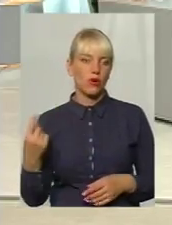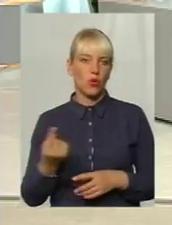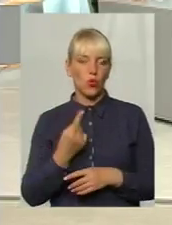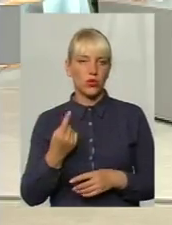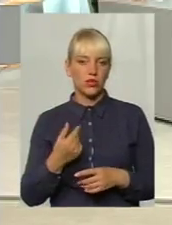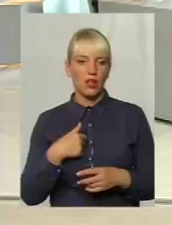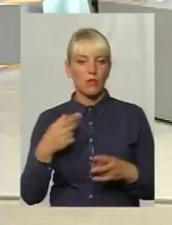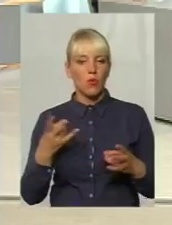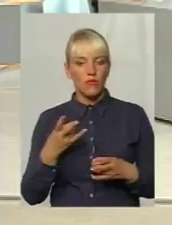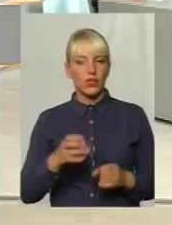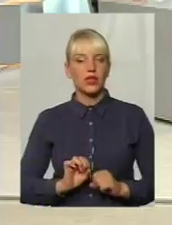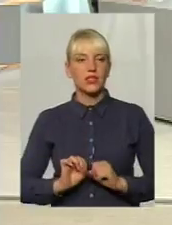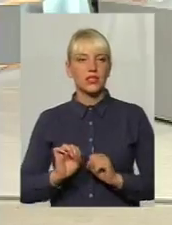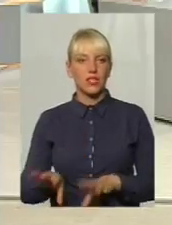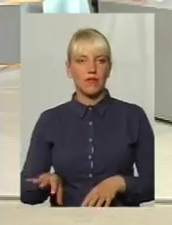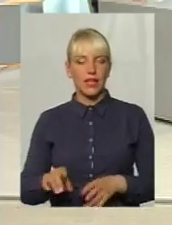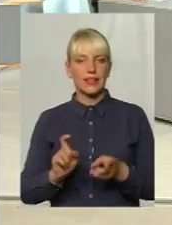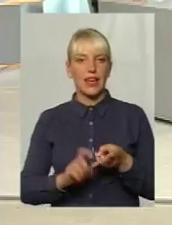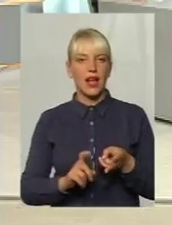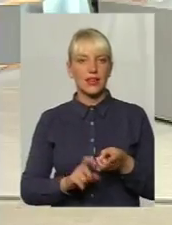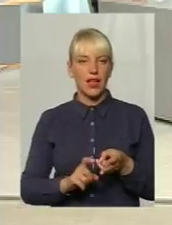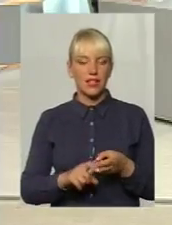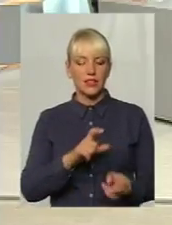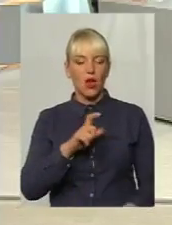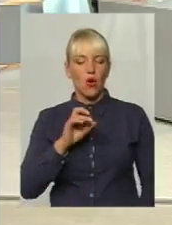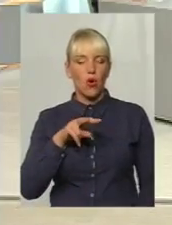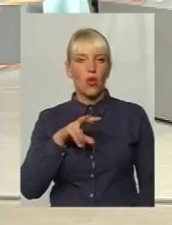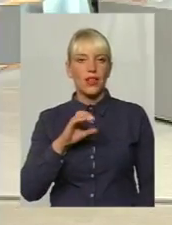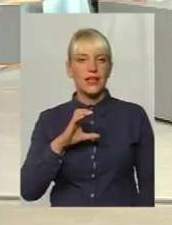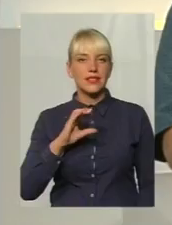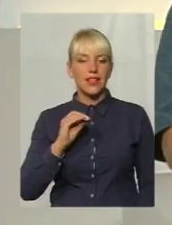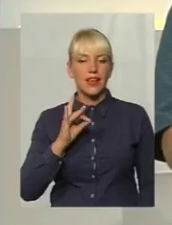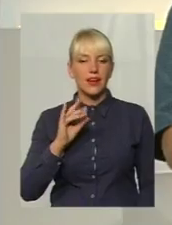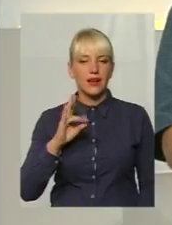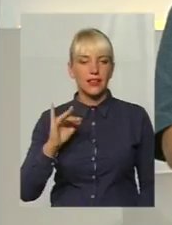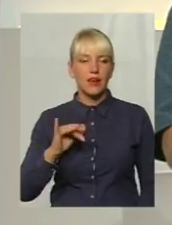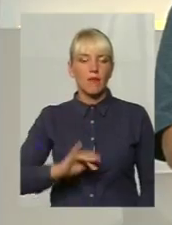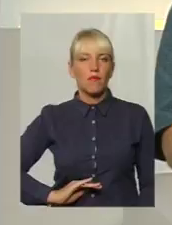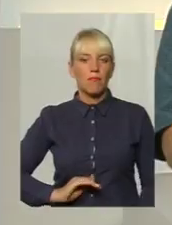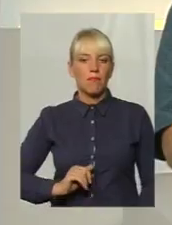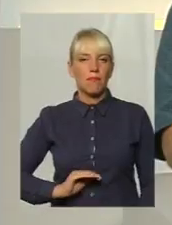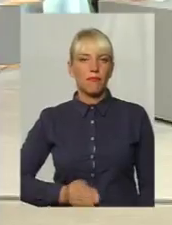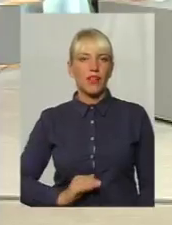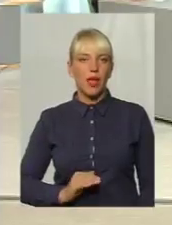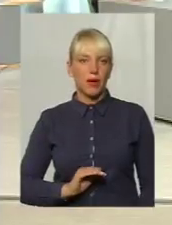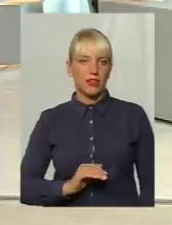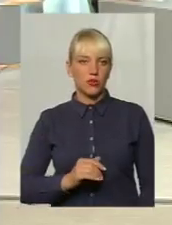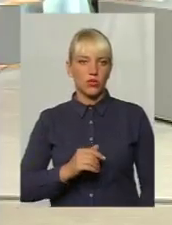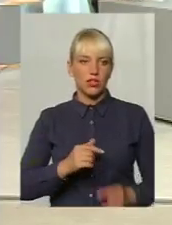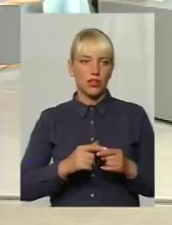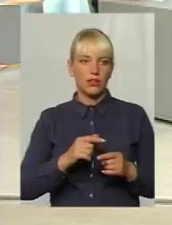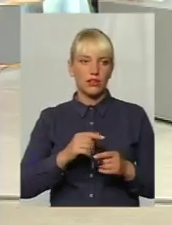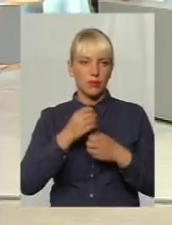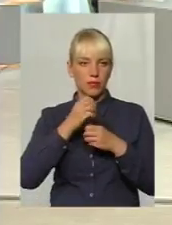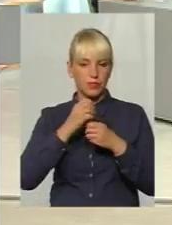повинна здавати аналіз на холістерін в приватних лабораторіях, чому? Загальний холістерін. Я